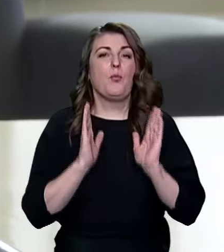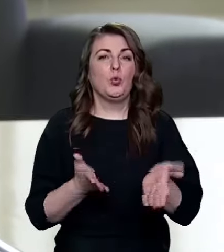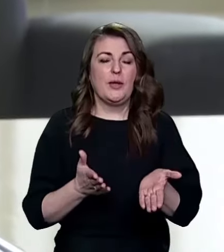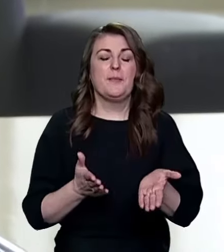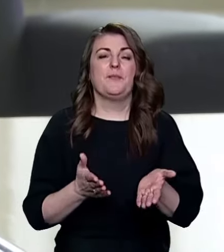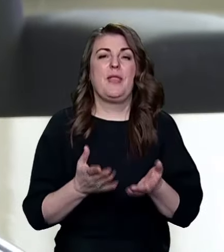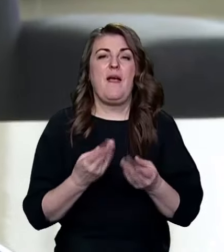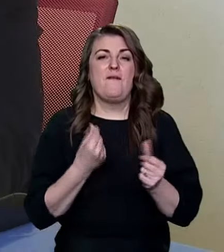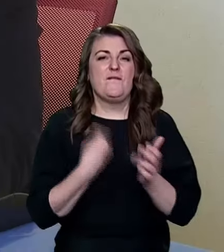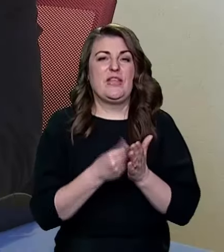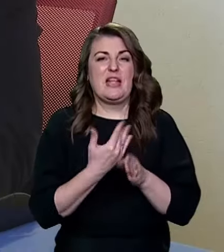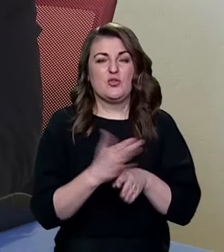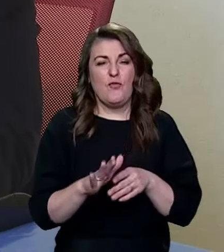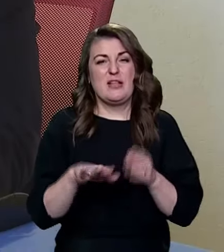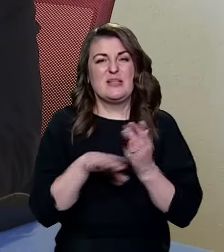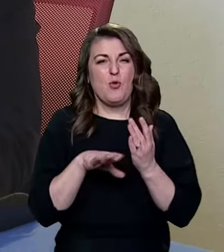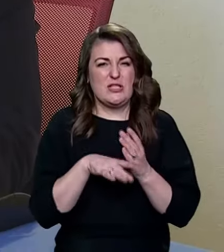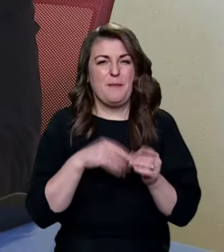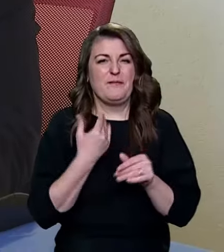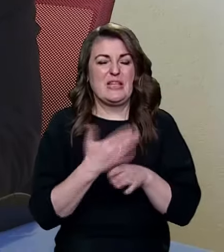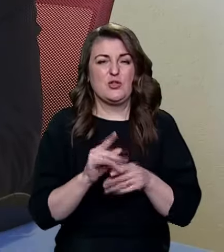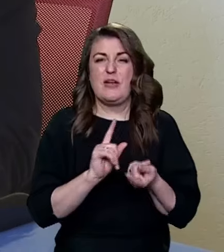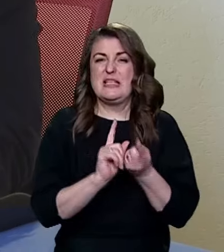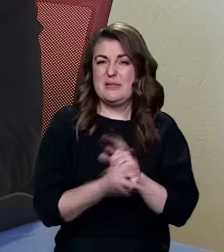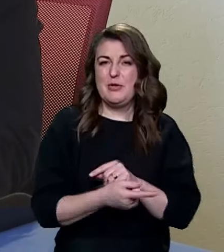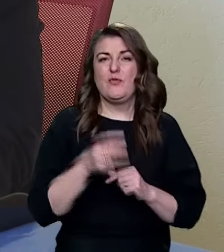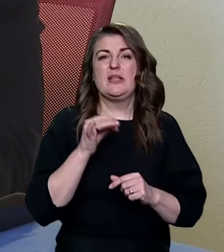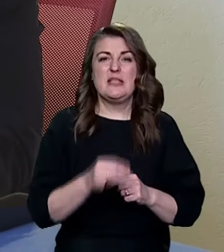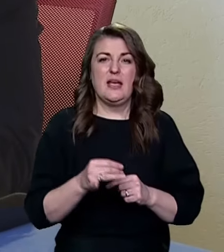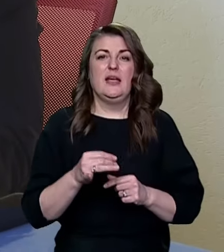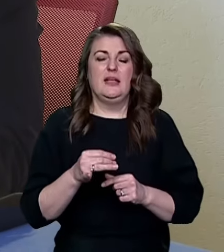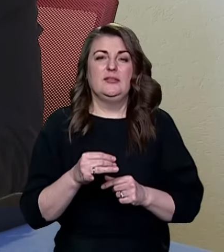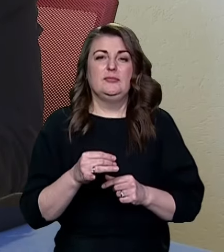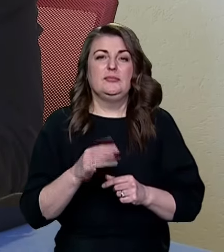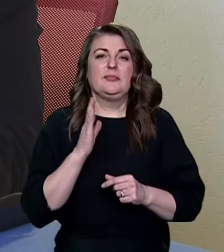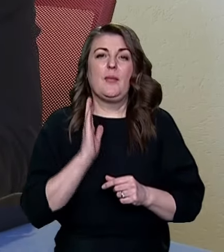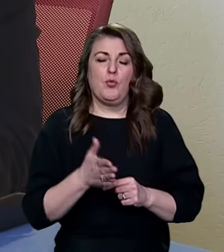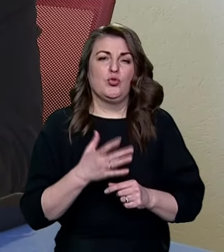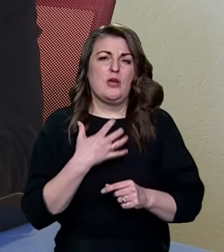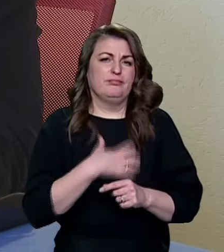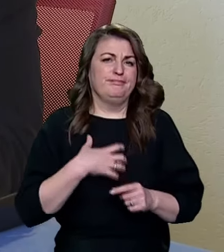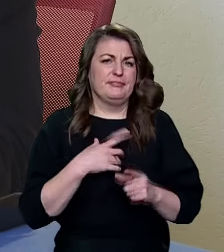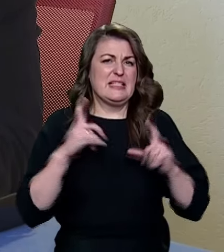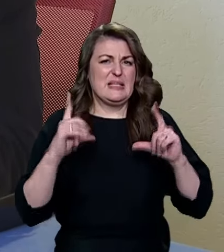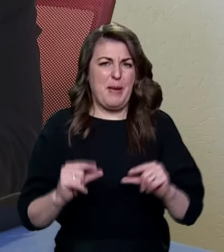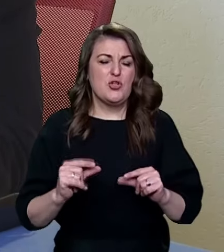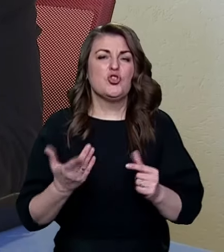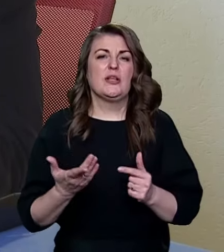спосіб фінансування змінюватися і буде суттєво зменшене